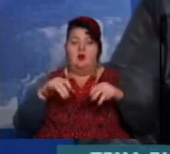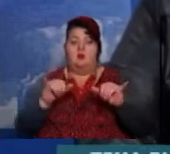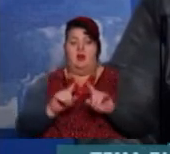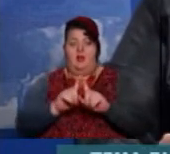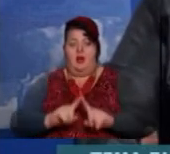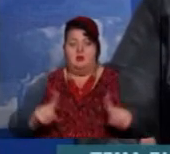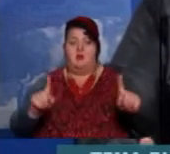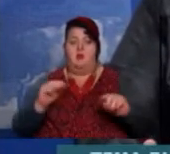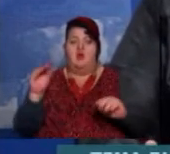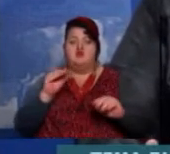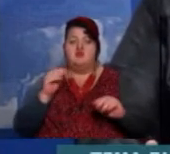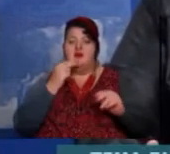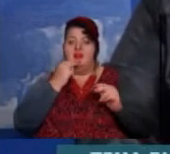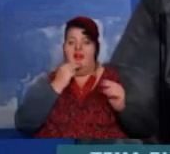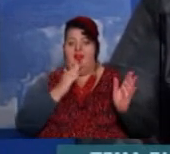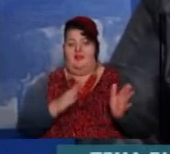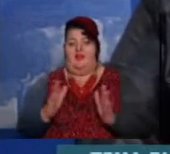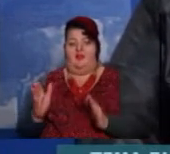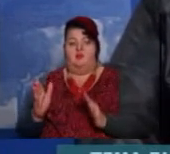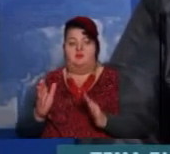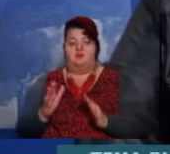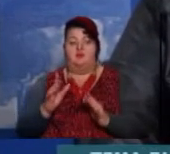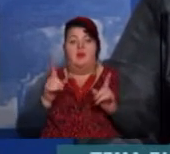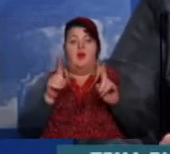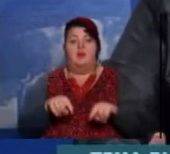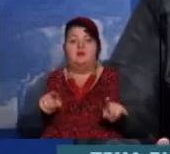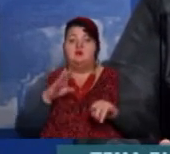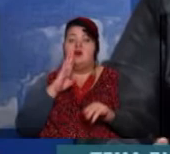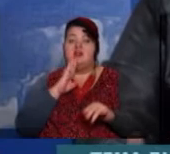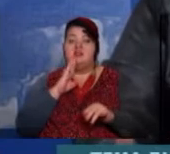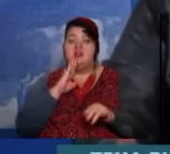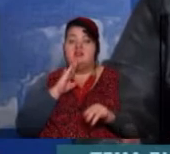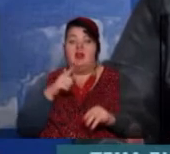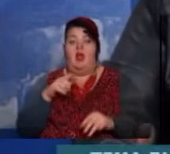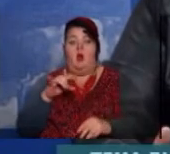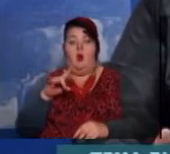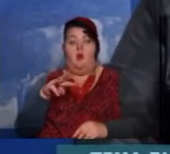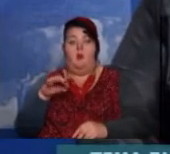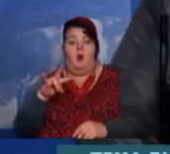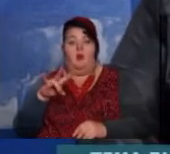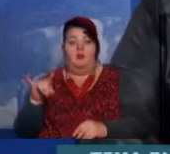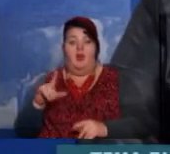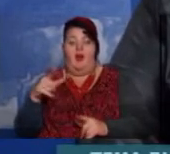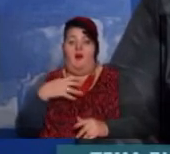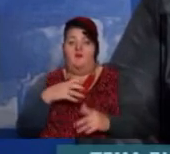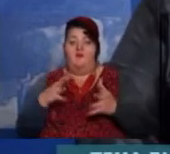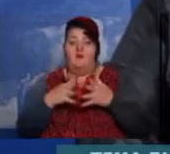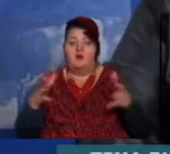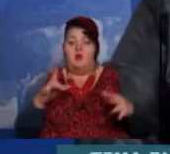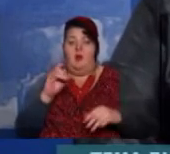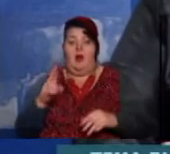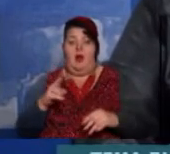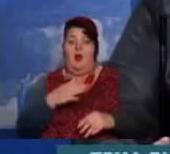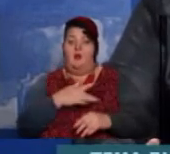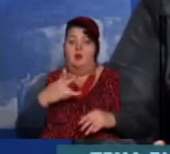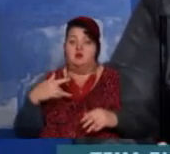жирну дієту. Тому що жінські гормони, а в основному рак молочной